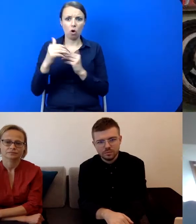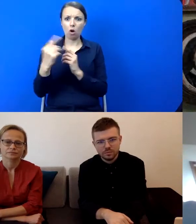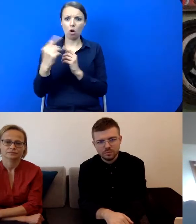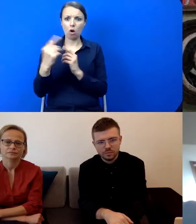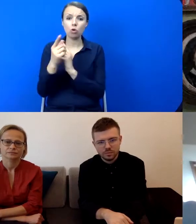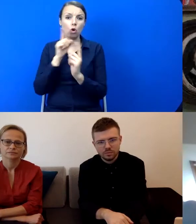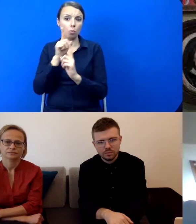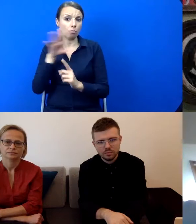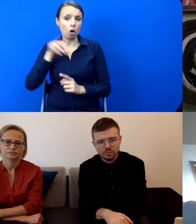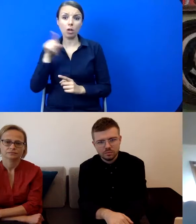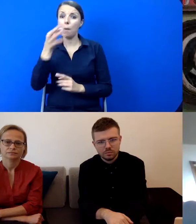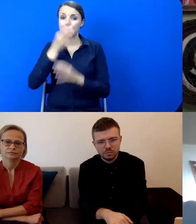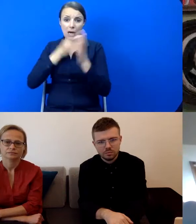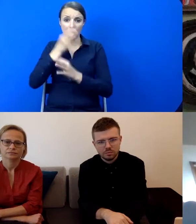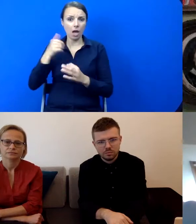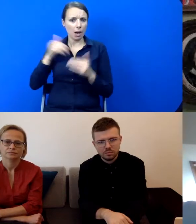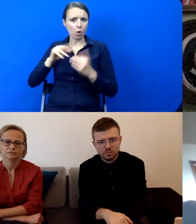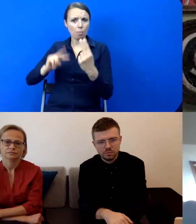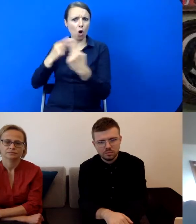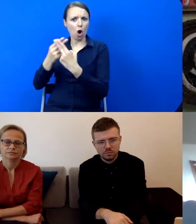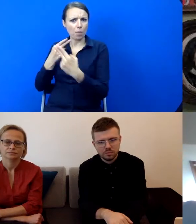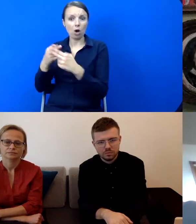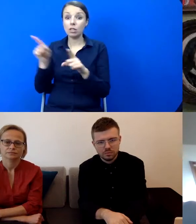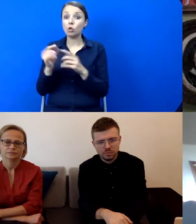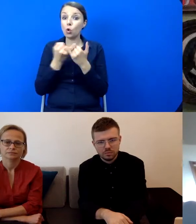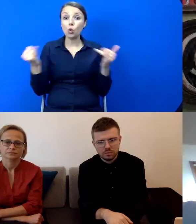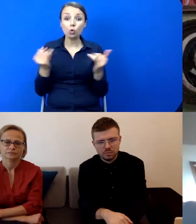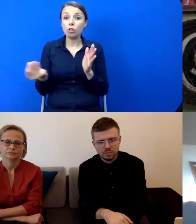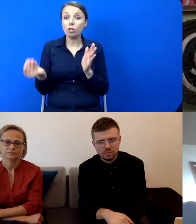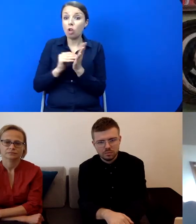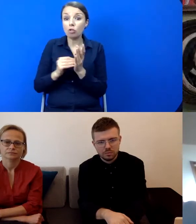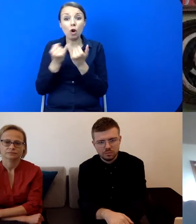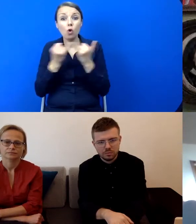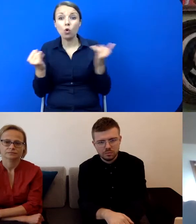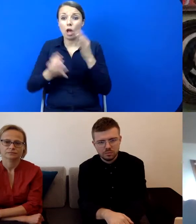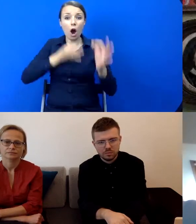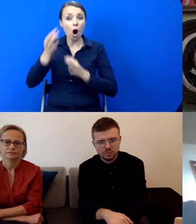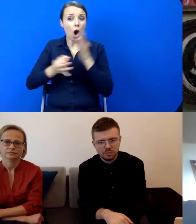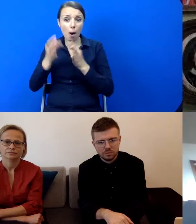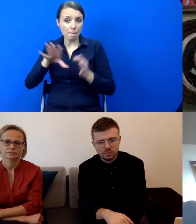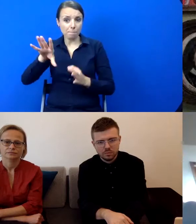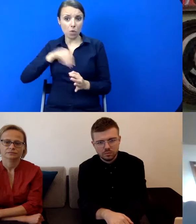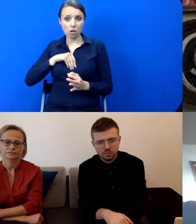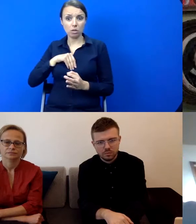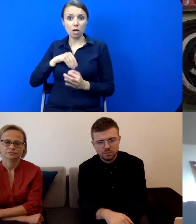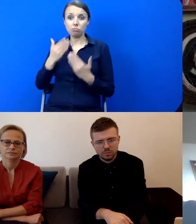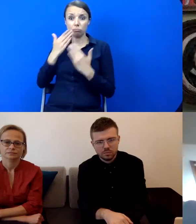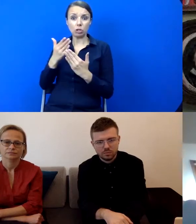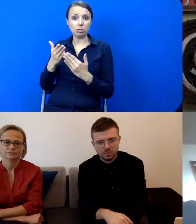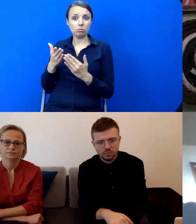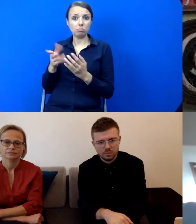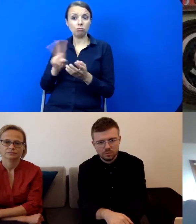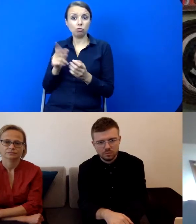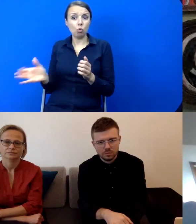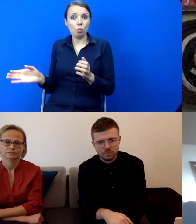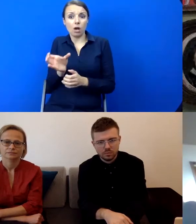odpowiedzieć na wiele pytań, mogłam opowiedzieć o różnych rzeczach i inaczej nie dałabym rady, nie byłoby